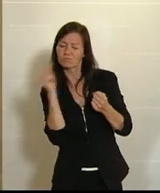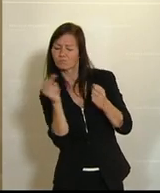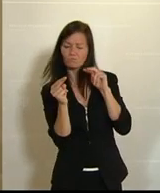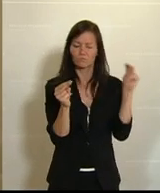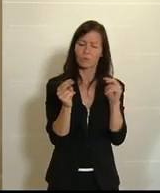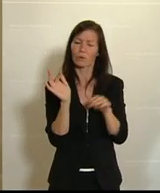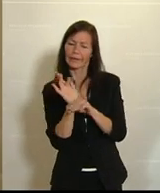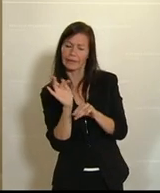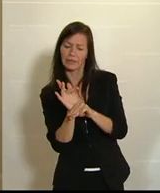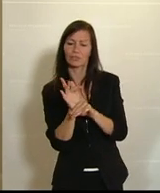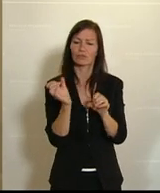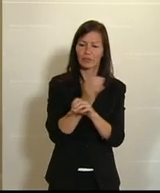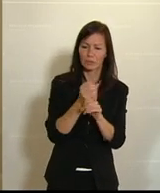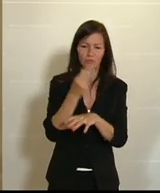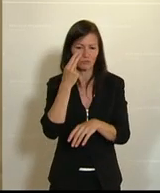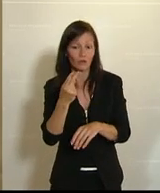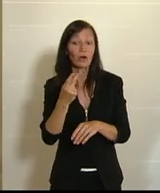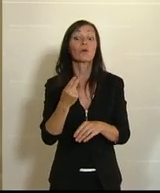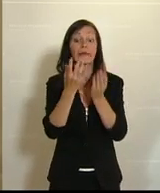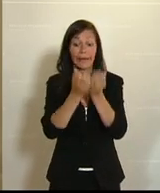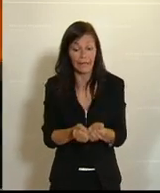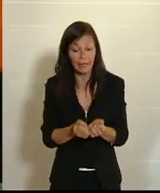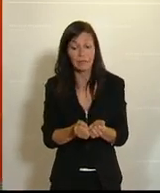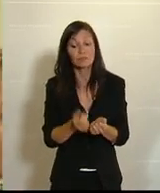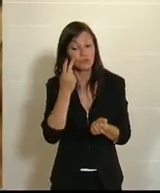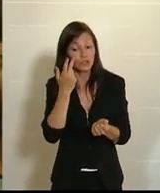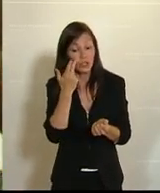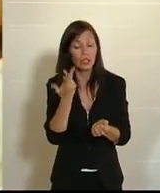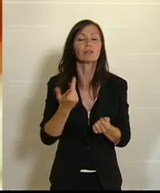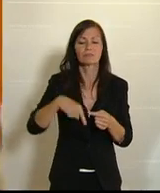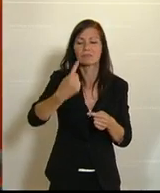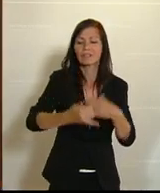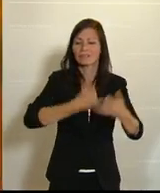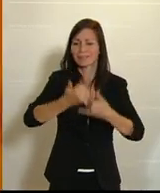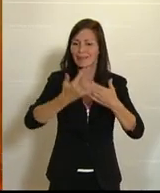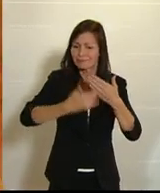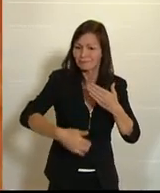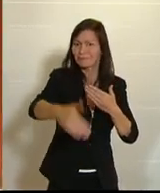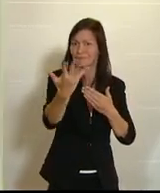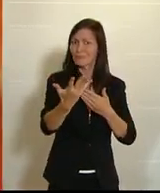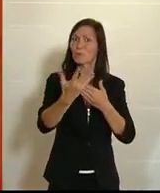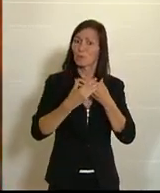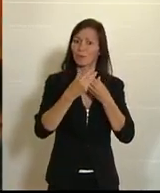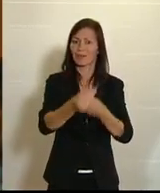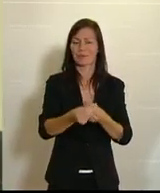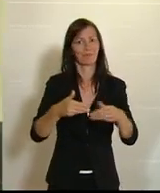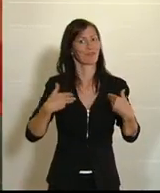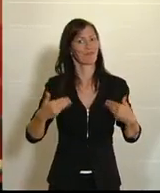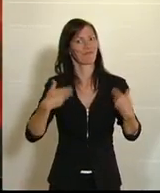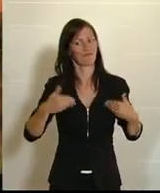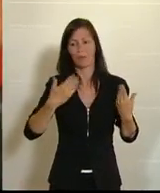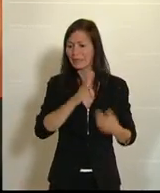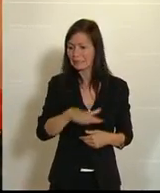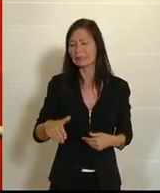Ergebnisse fließen dann in die Planung für die kommenden Schuljahre mit ein. Ich freue mich, dass einerseits Kinder, die